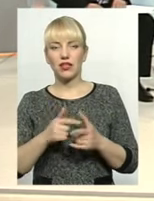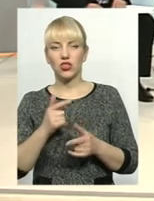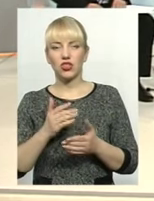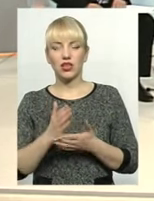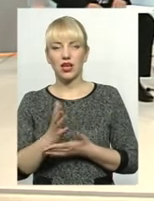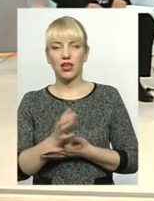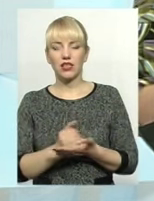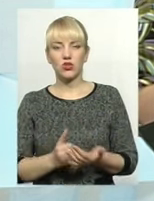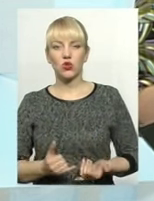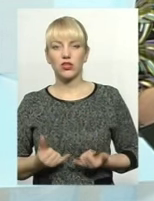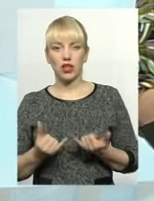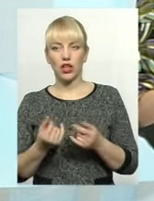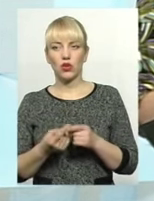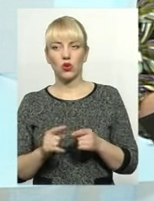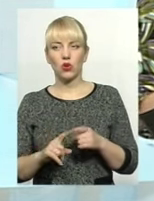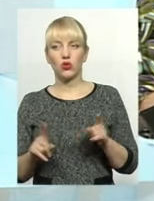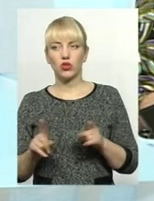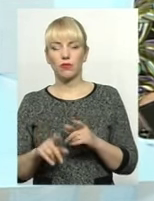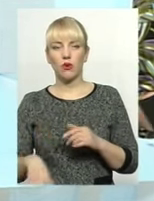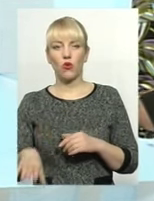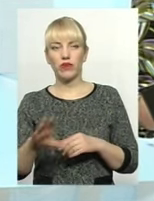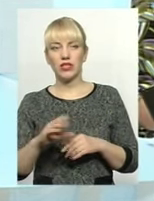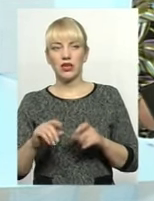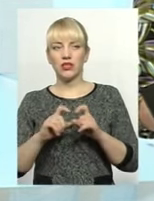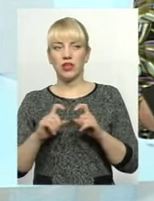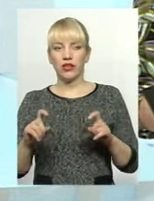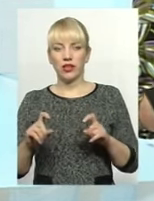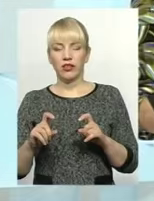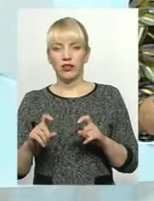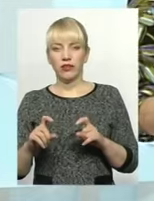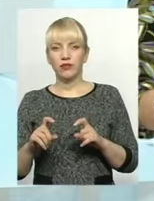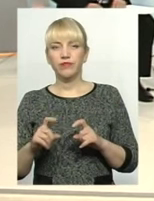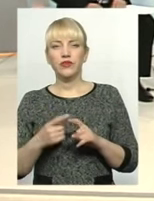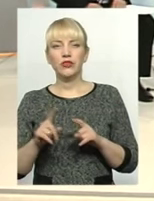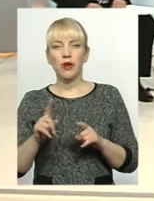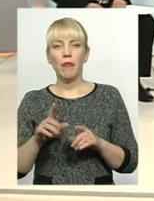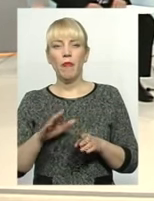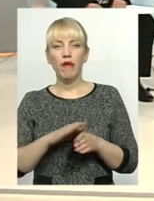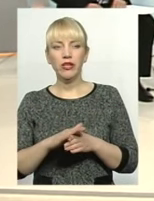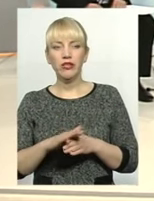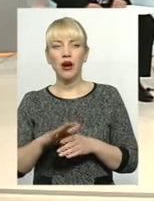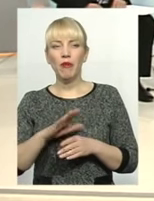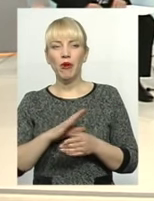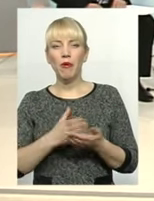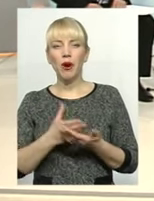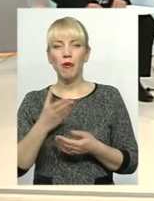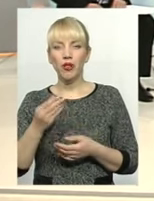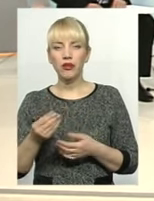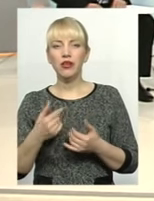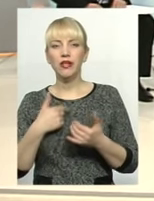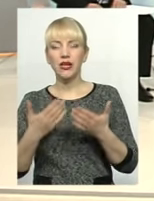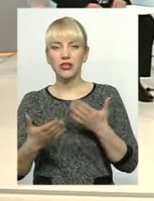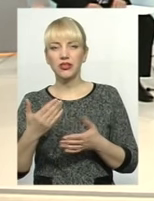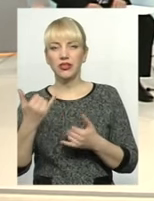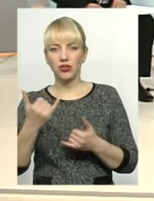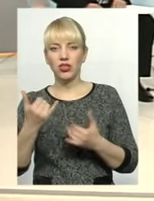того, аби в усіх закладах були повністю закриті питання? якщо не